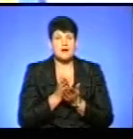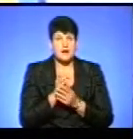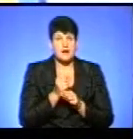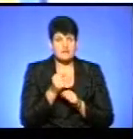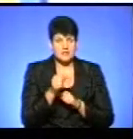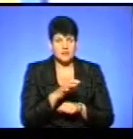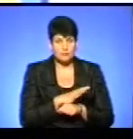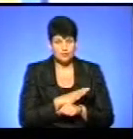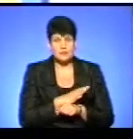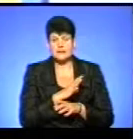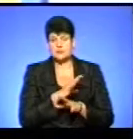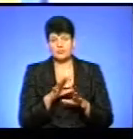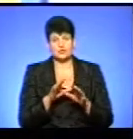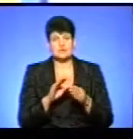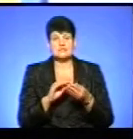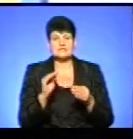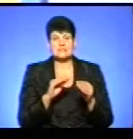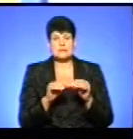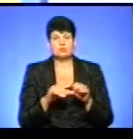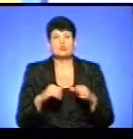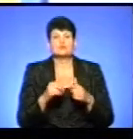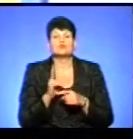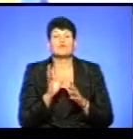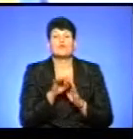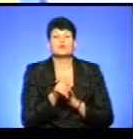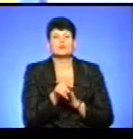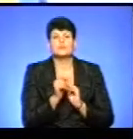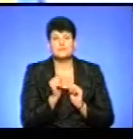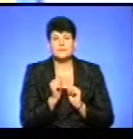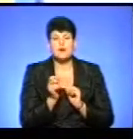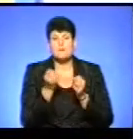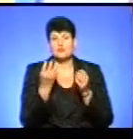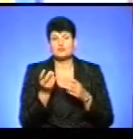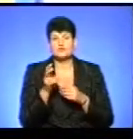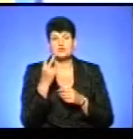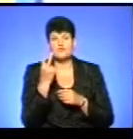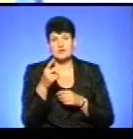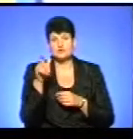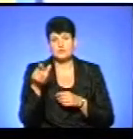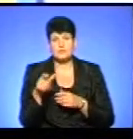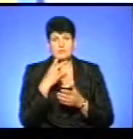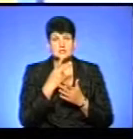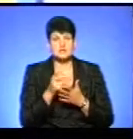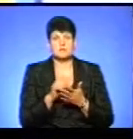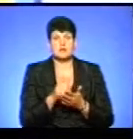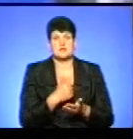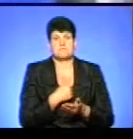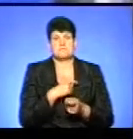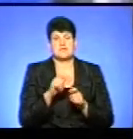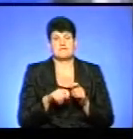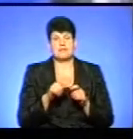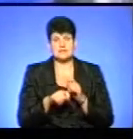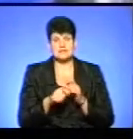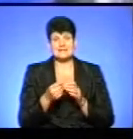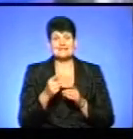них не було состава комісії. Хто входит в состав комісії? Просто прийшли два людини, які показали документи, і ми хочемо перевірити. За три